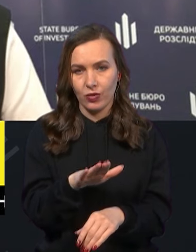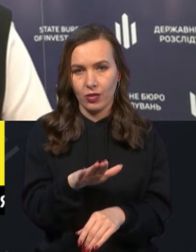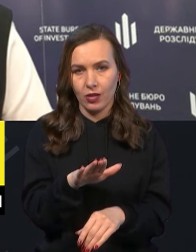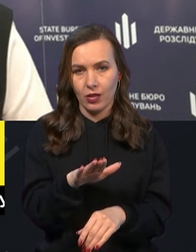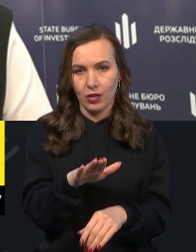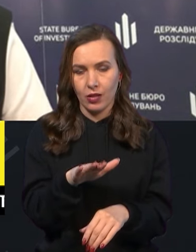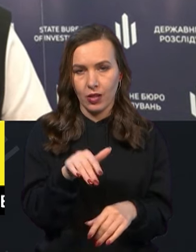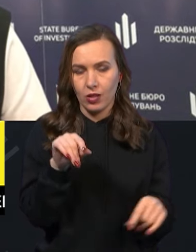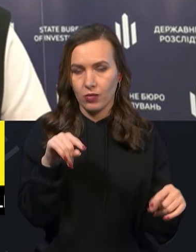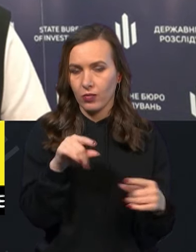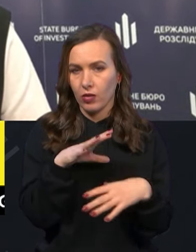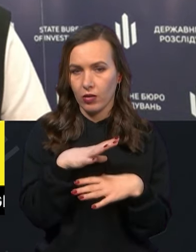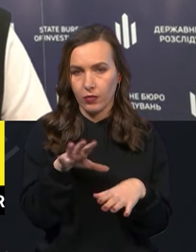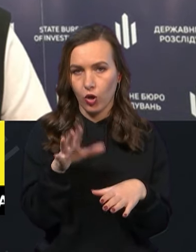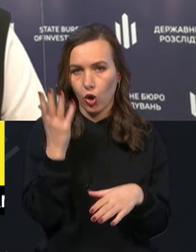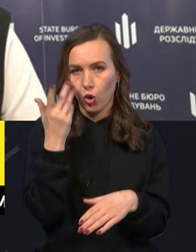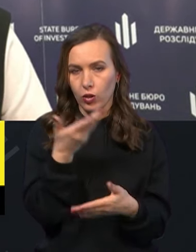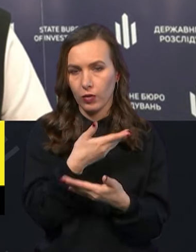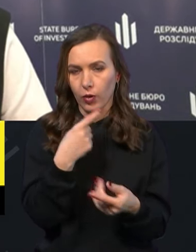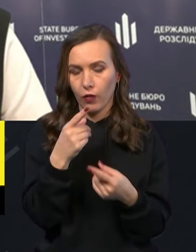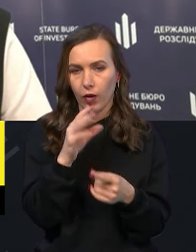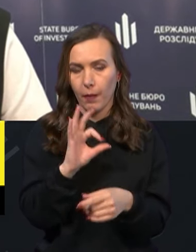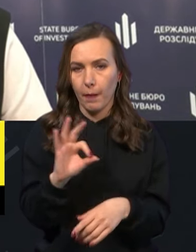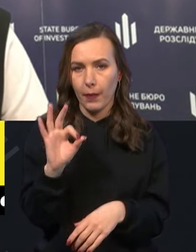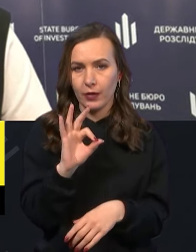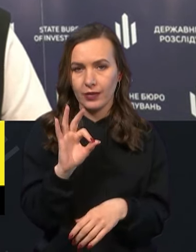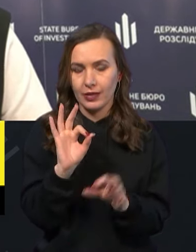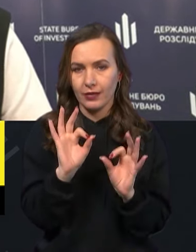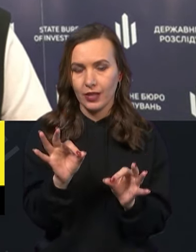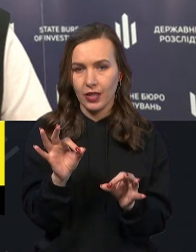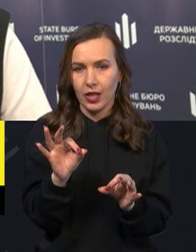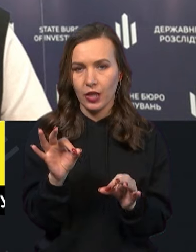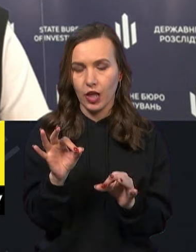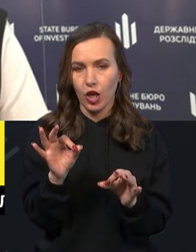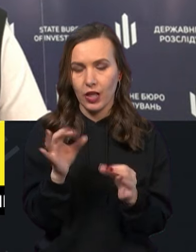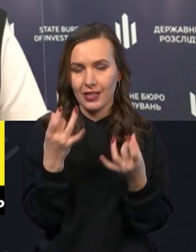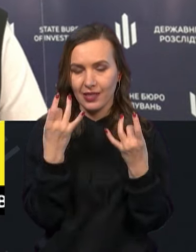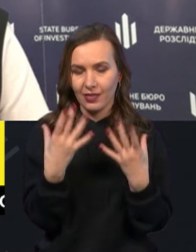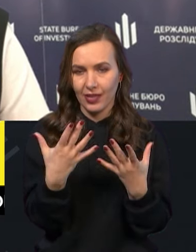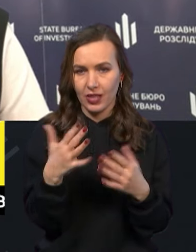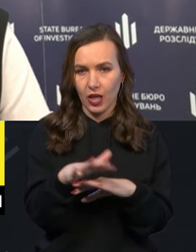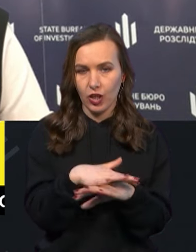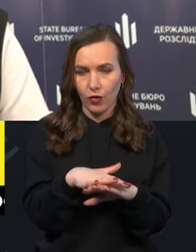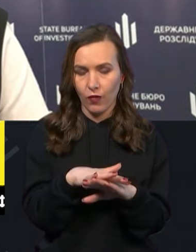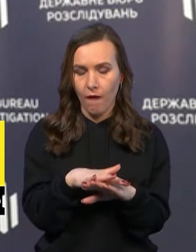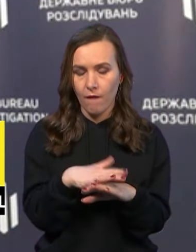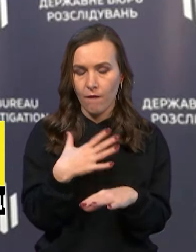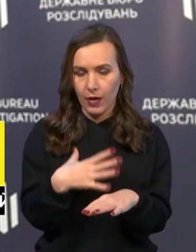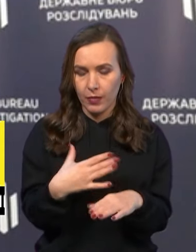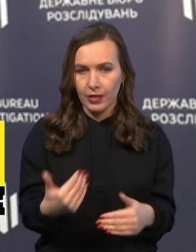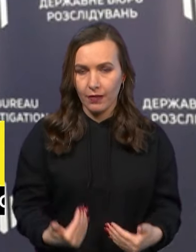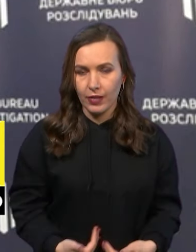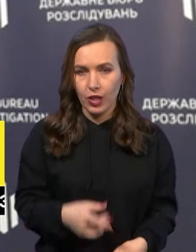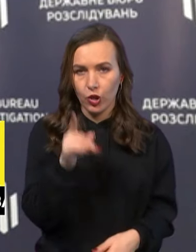чинила жодного спротиву. Коли ми говоримо про звичайних громадян, які вимушені виживати на тимчасово окупованих